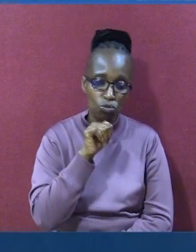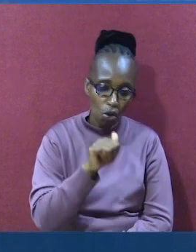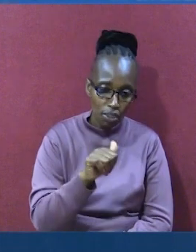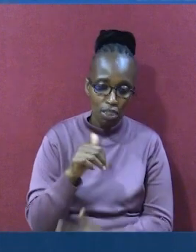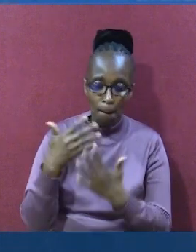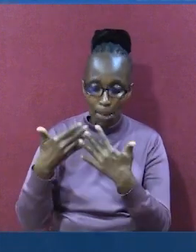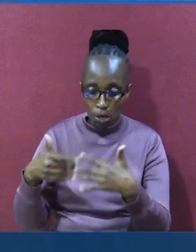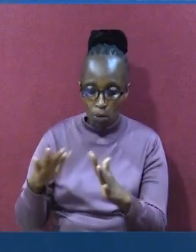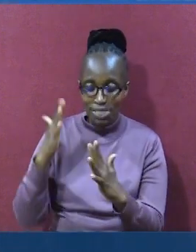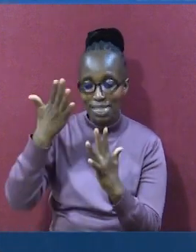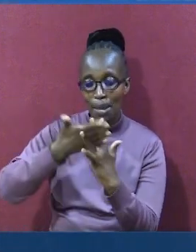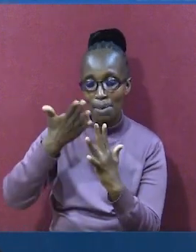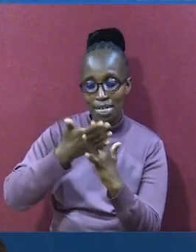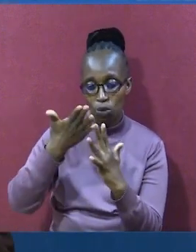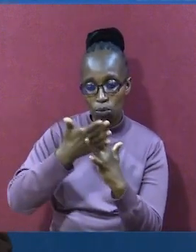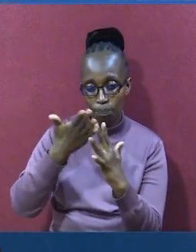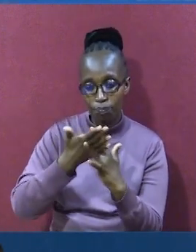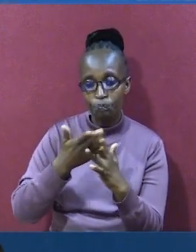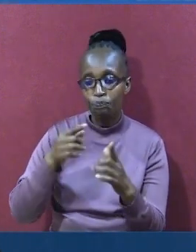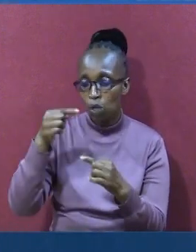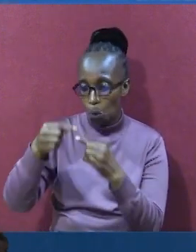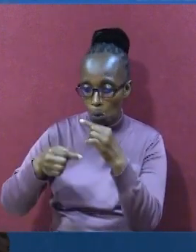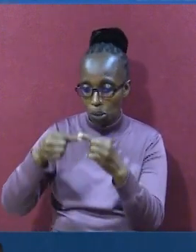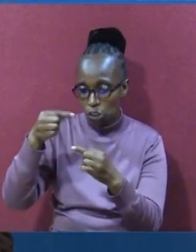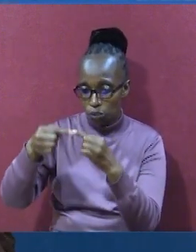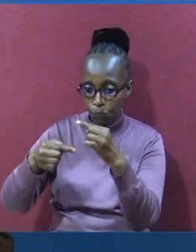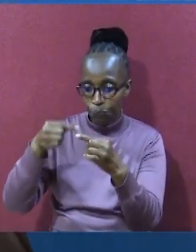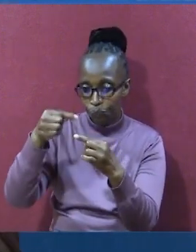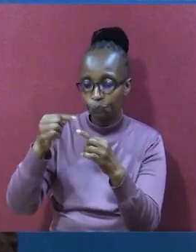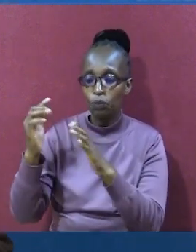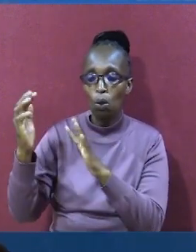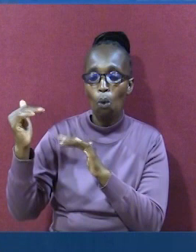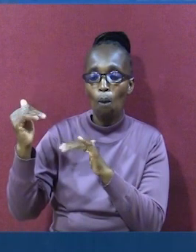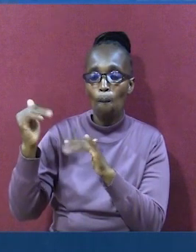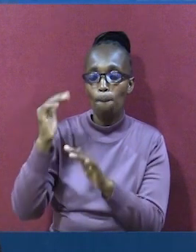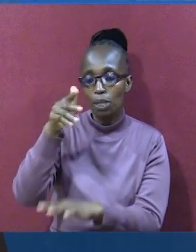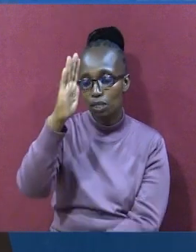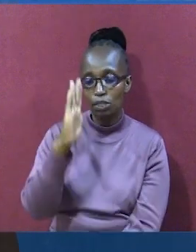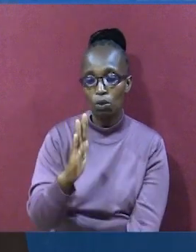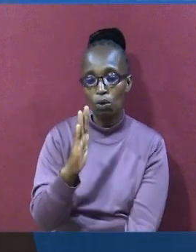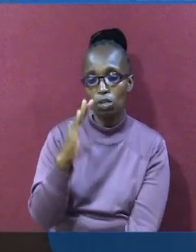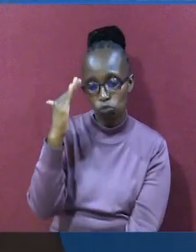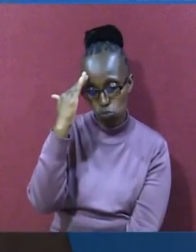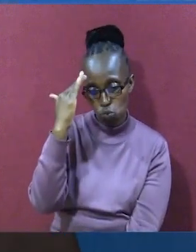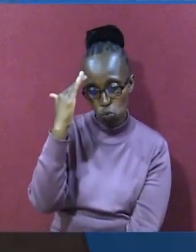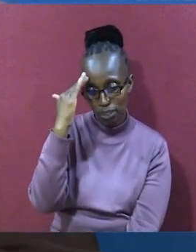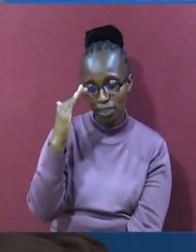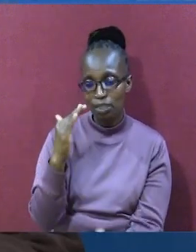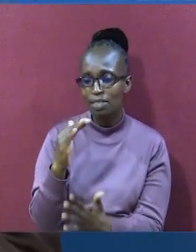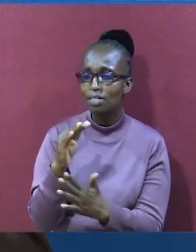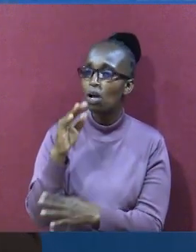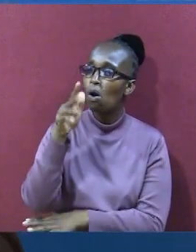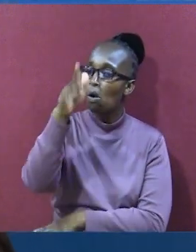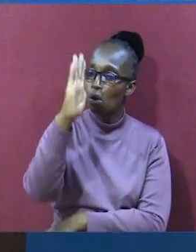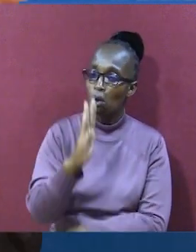na kumutumainia mwenyezi mungu. Utijuwa ya kwamba. Yeye kwanza ni mtuza hahi ahadi. Na yale